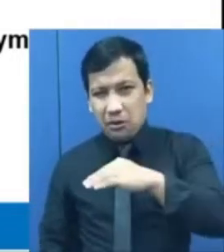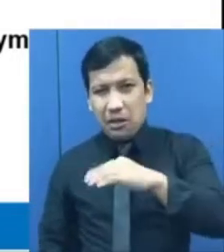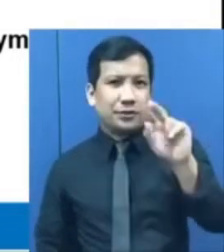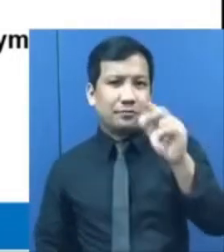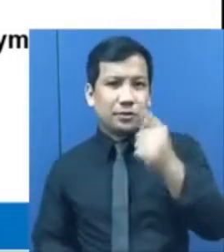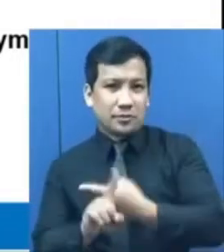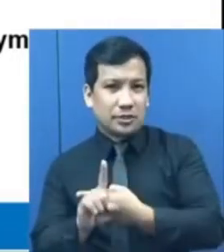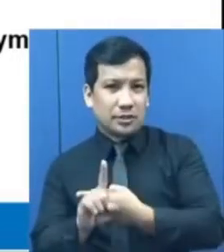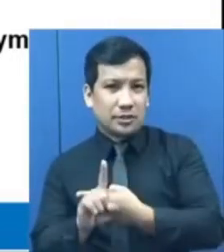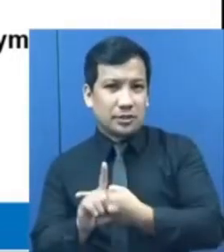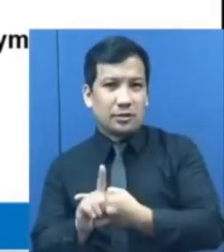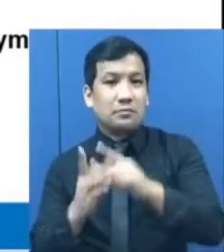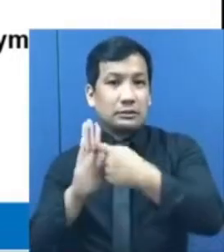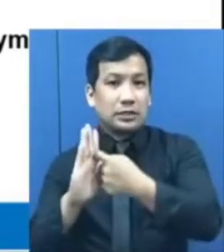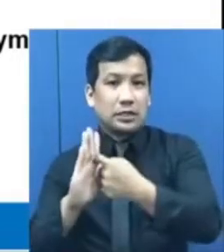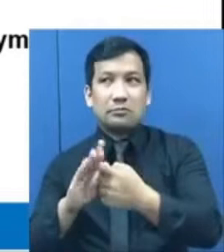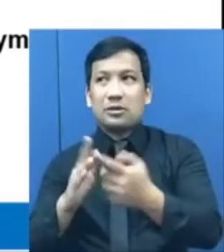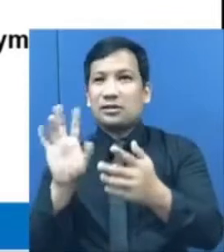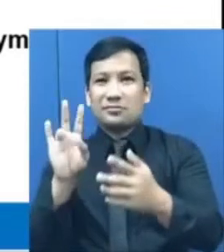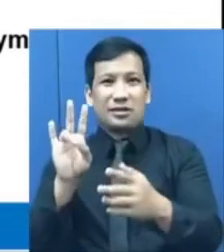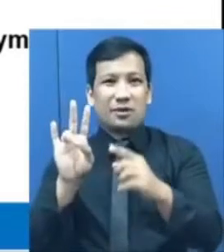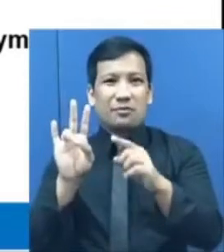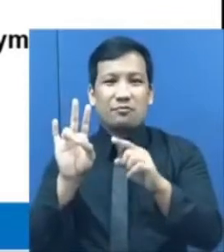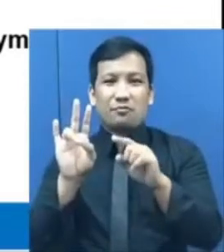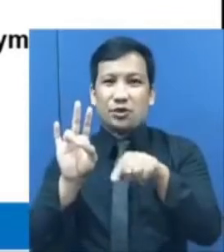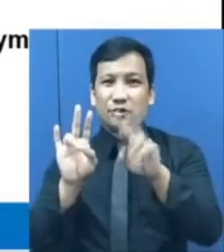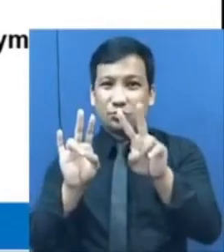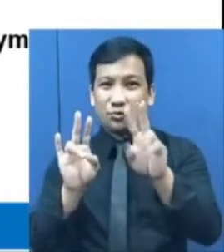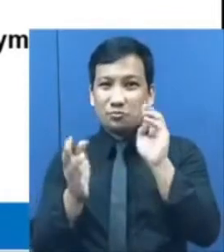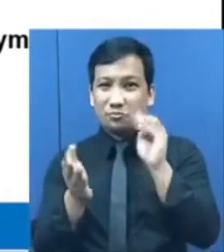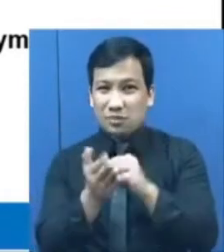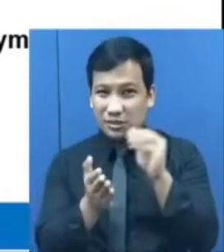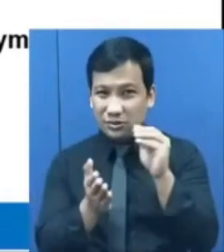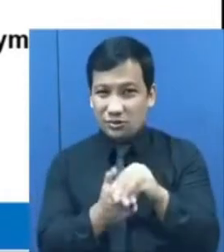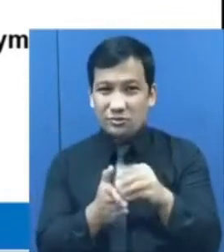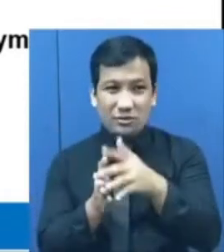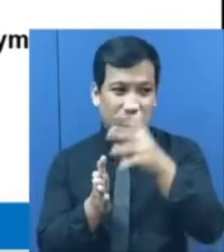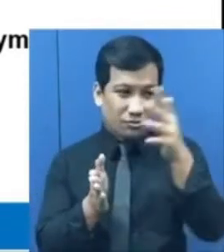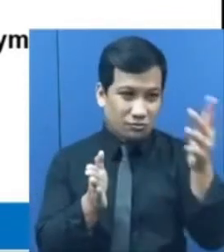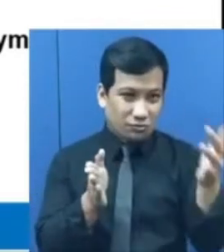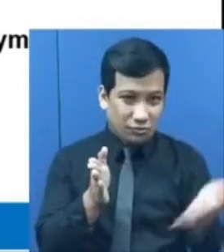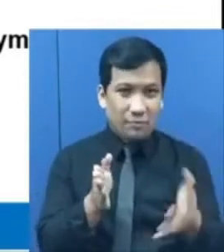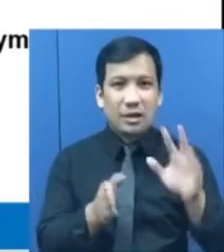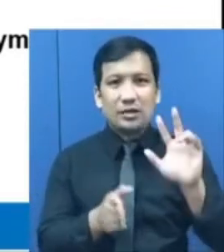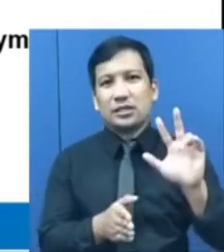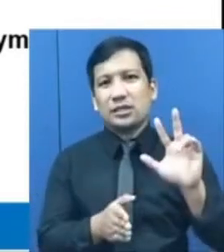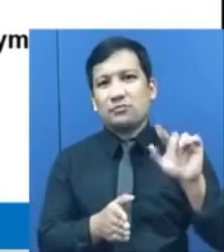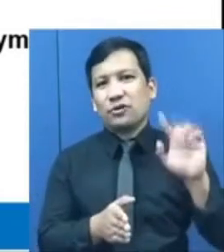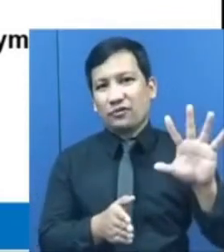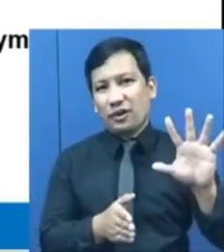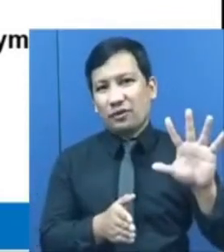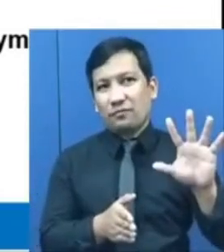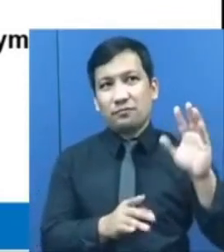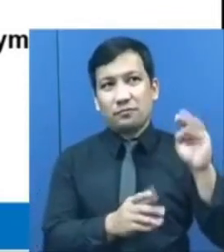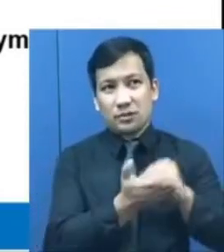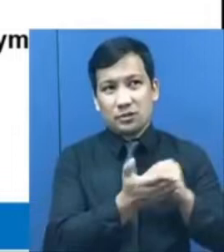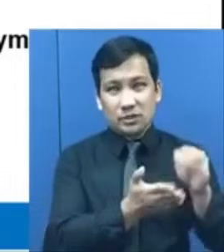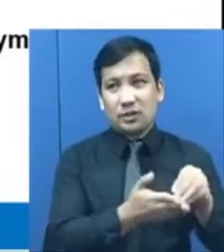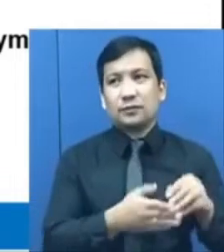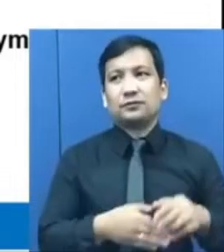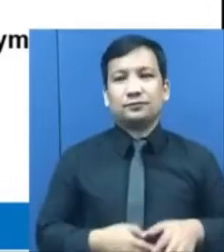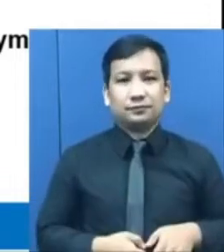mula sa 7.2 million noong Abril 2020 hanggang 3.5 million nitong Oktubre 2021.